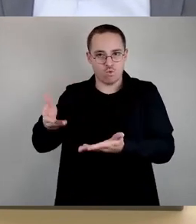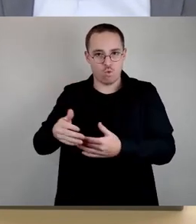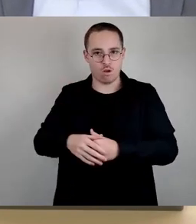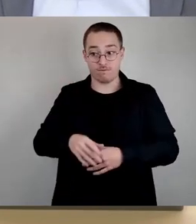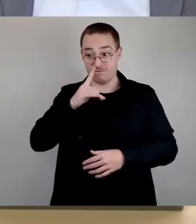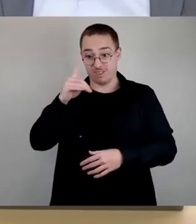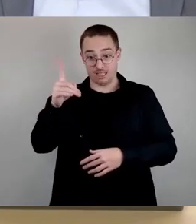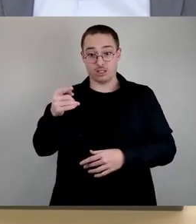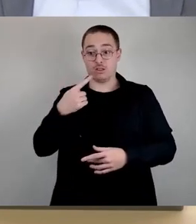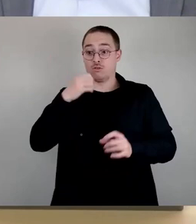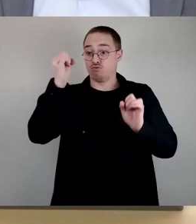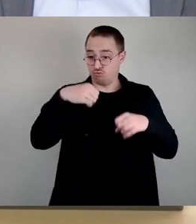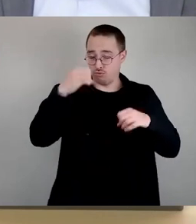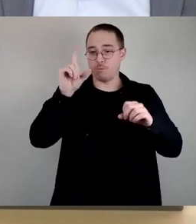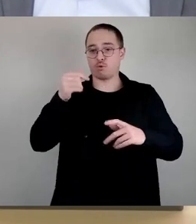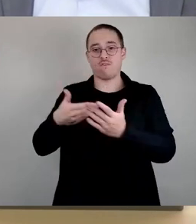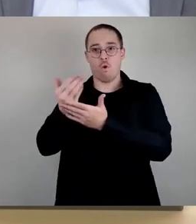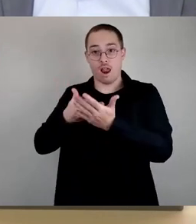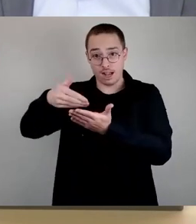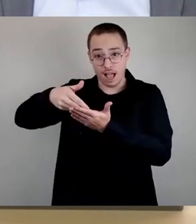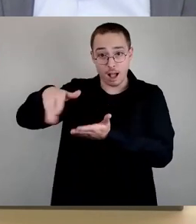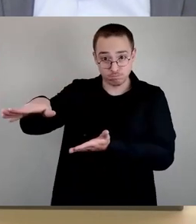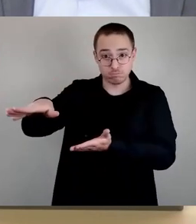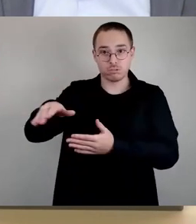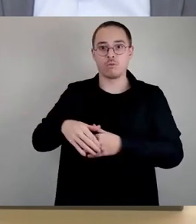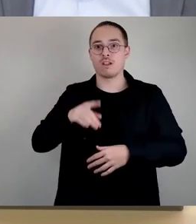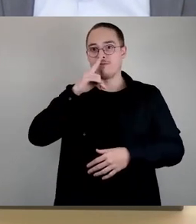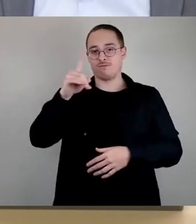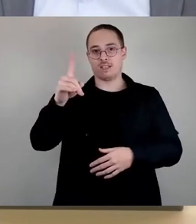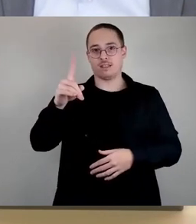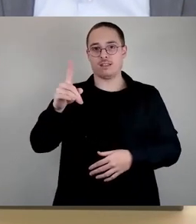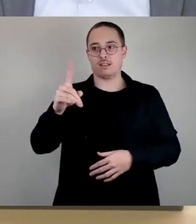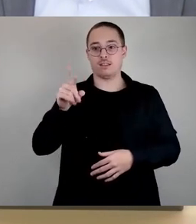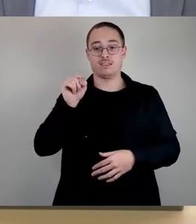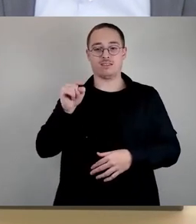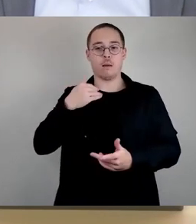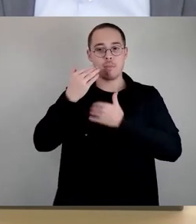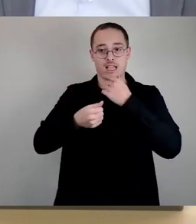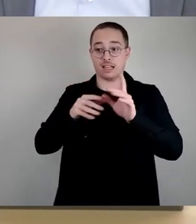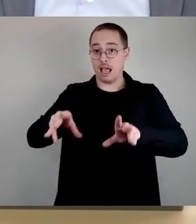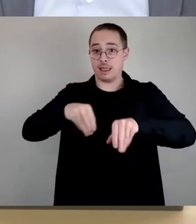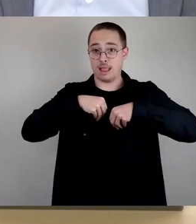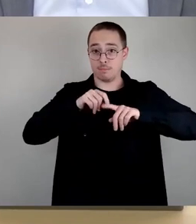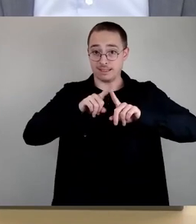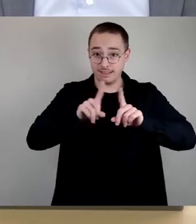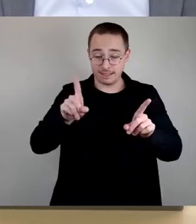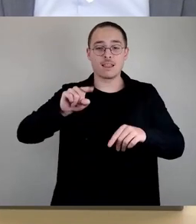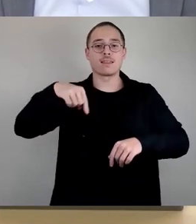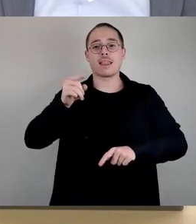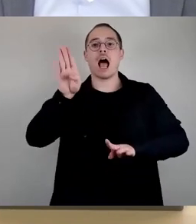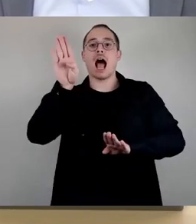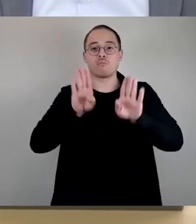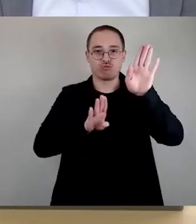Vorlage ab. Und wenn der federführende Ausschussbericht nicht angenommen würde, dann kommen wir dann zur Abstimmung über die